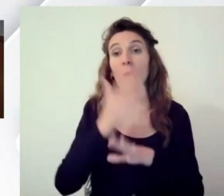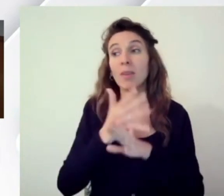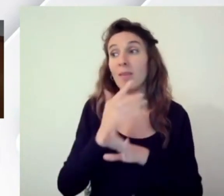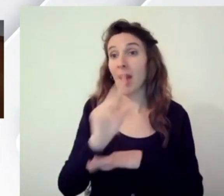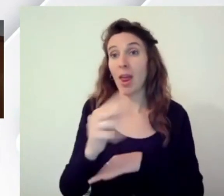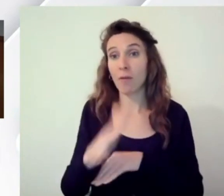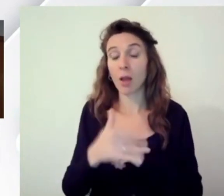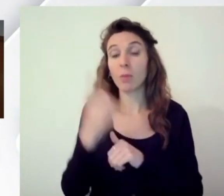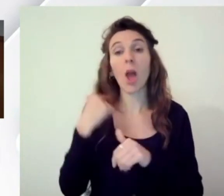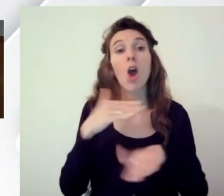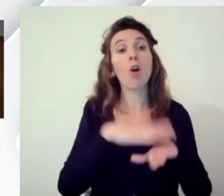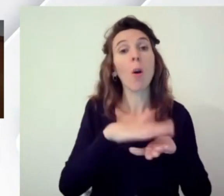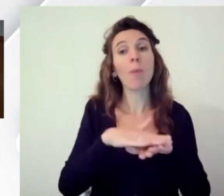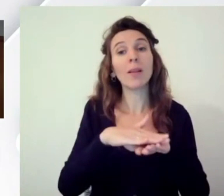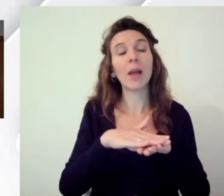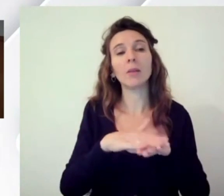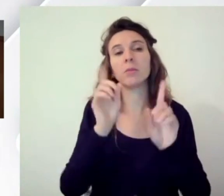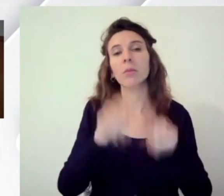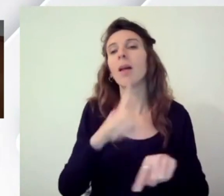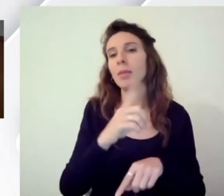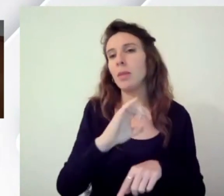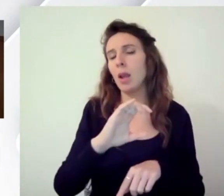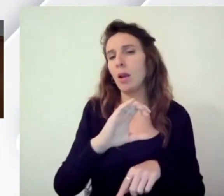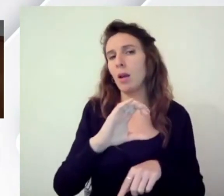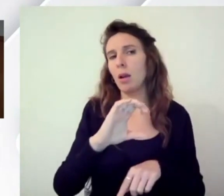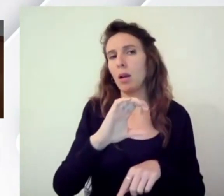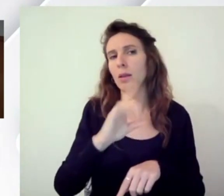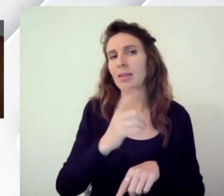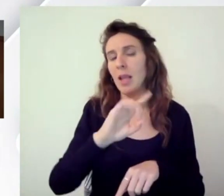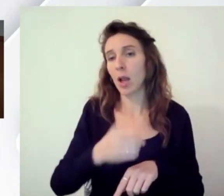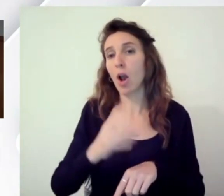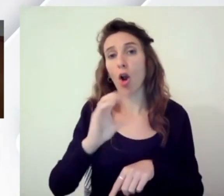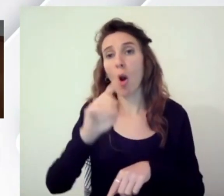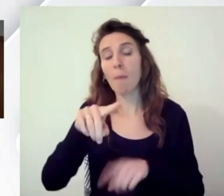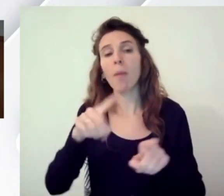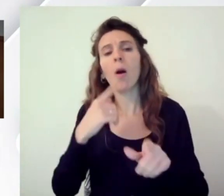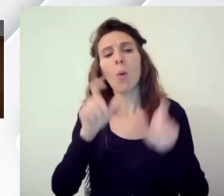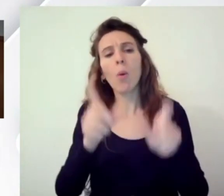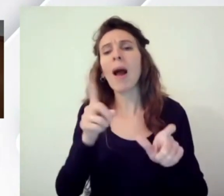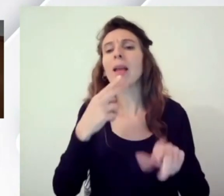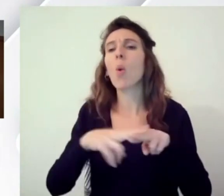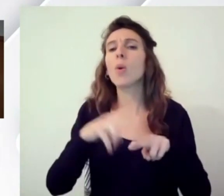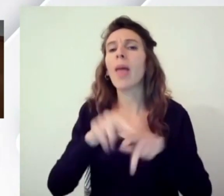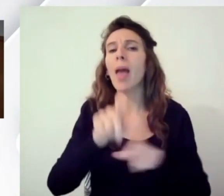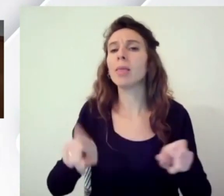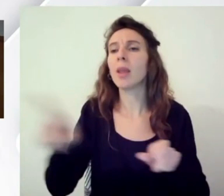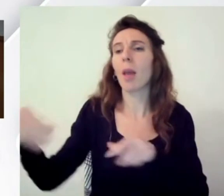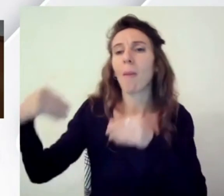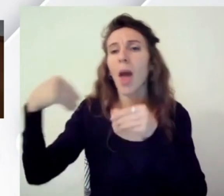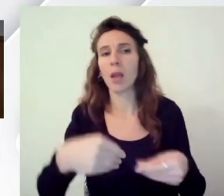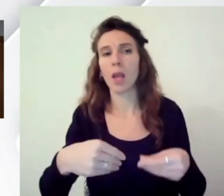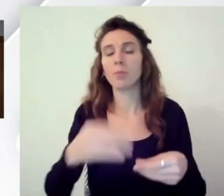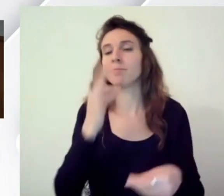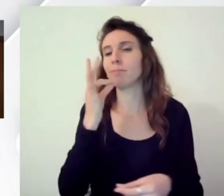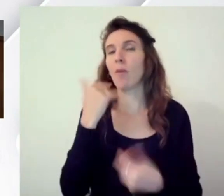queste competenze in questo caso parliamo di DICOMP devono riguardare anche gli utenti partecipanti cioè se io partecipo a un